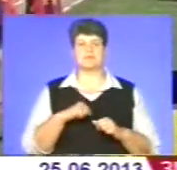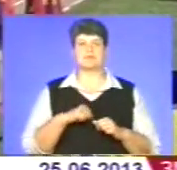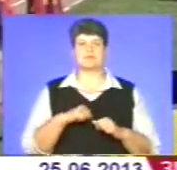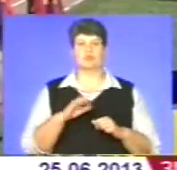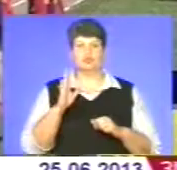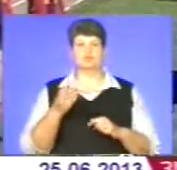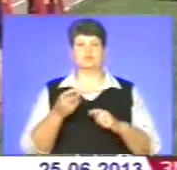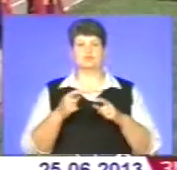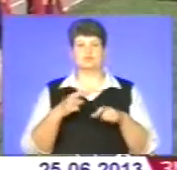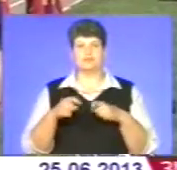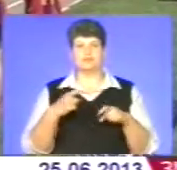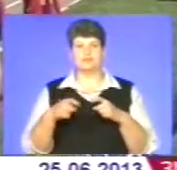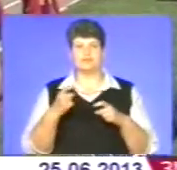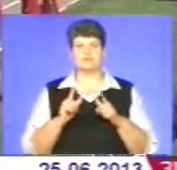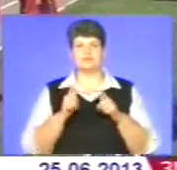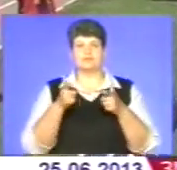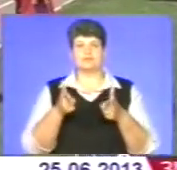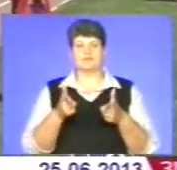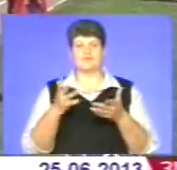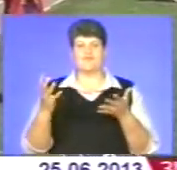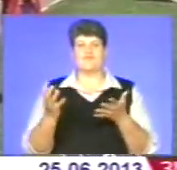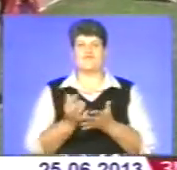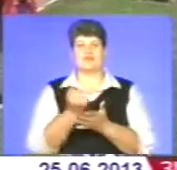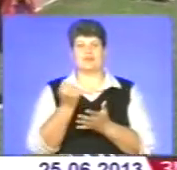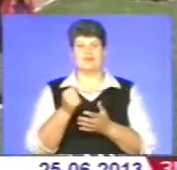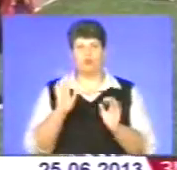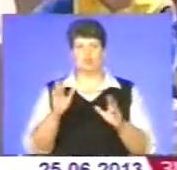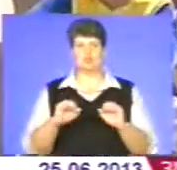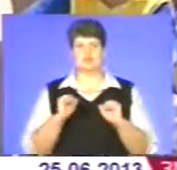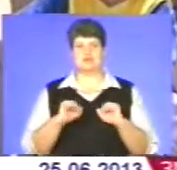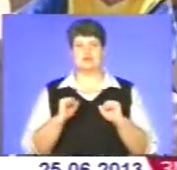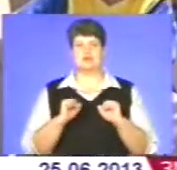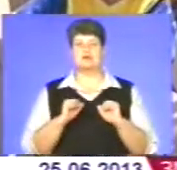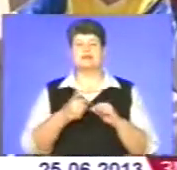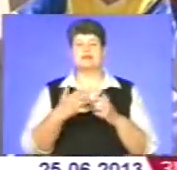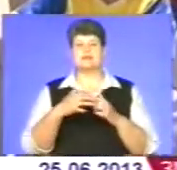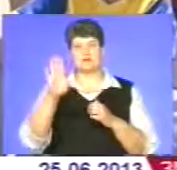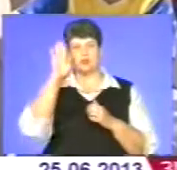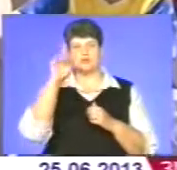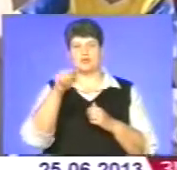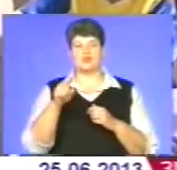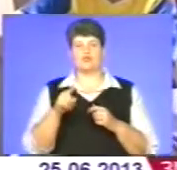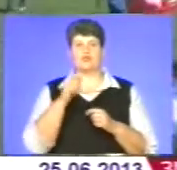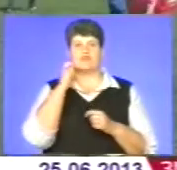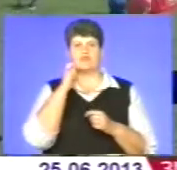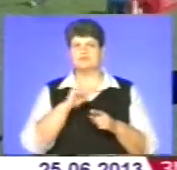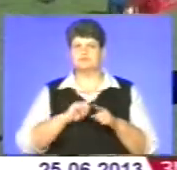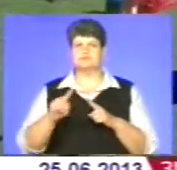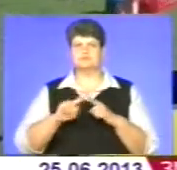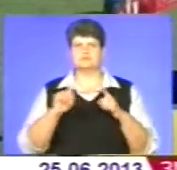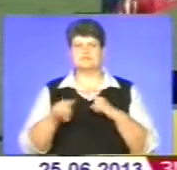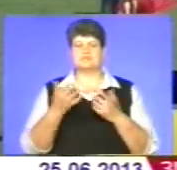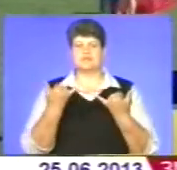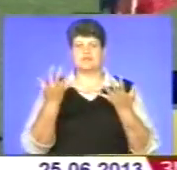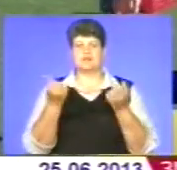на бігу НАТО, щоб виграти, буду старатися. Серед хлопців його віку Тарас найспритніший. Зараз він